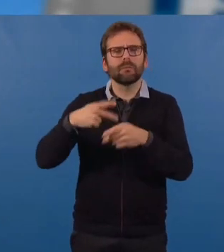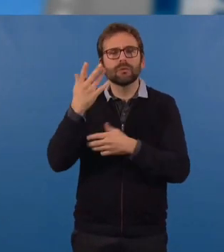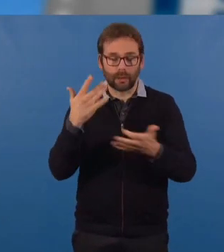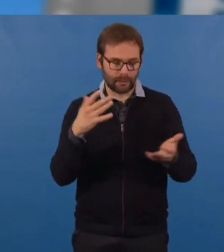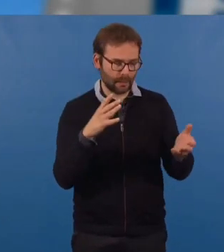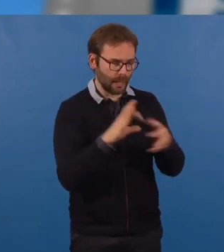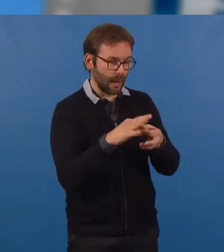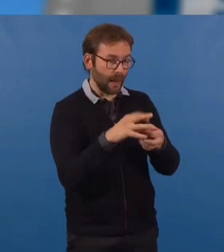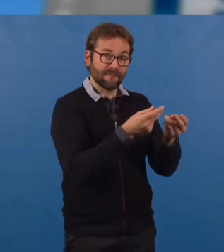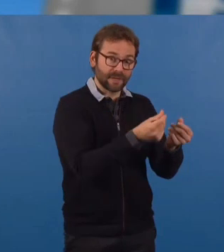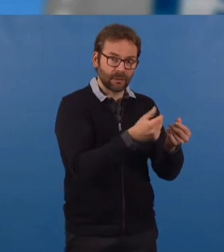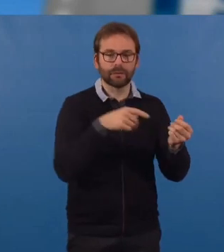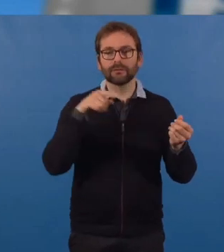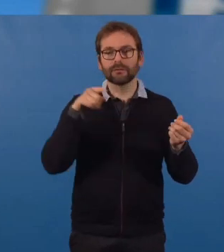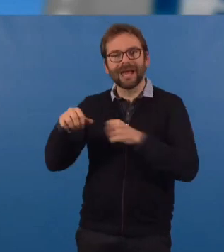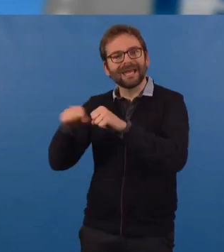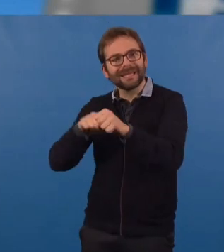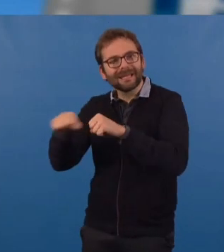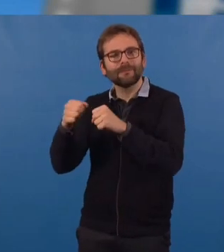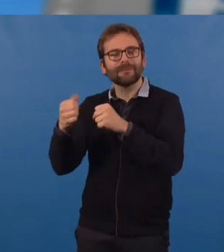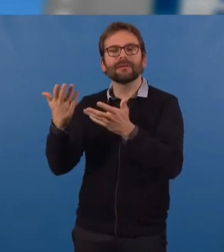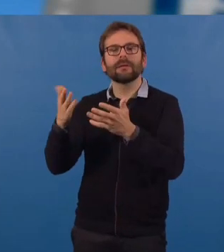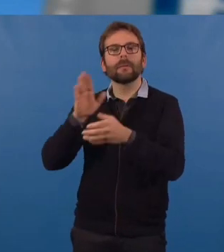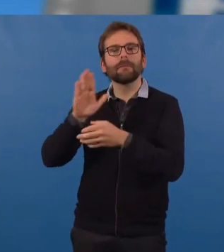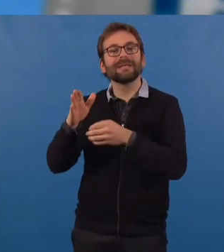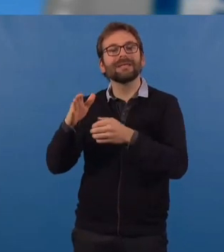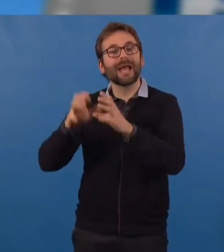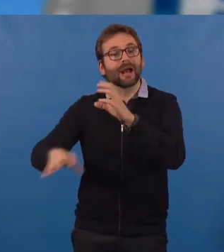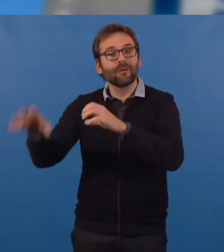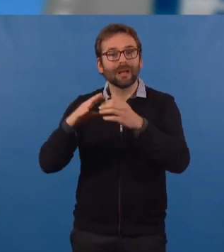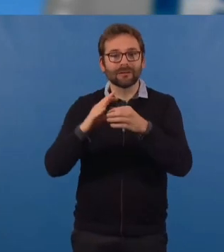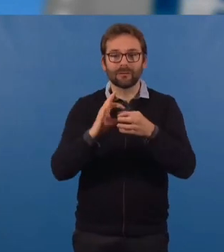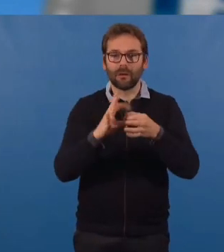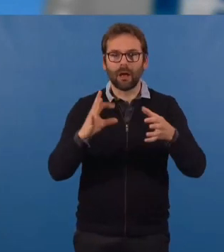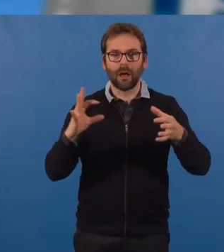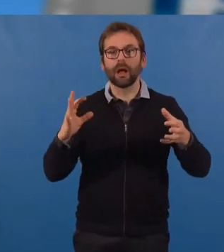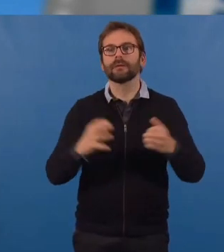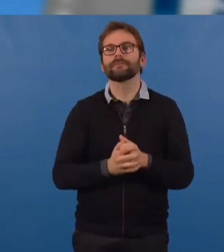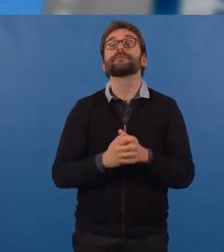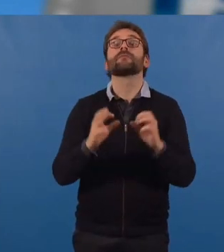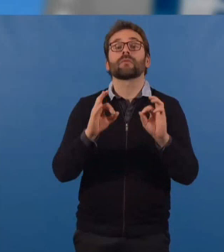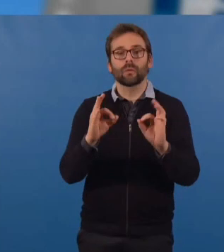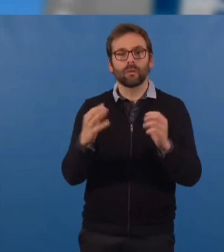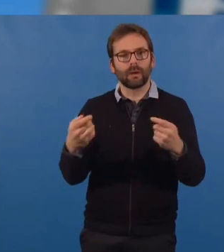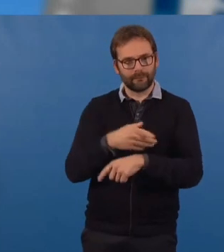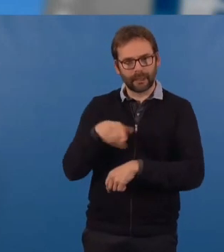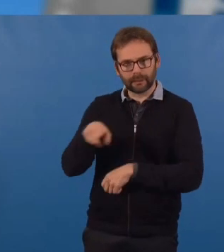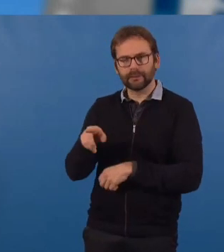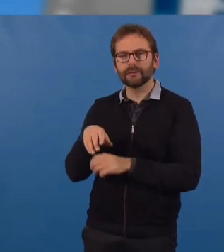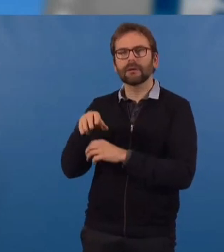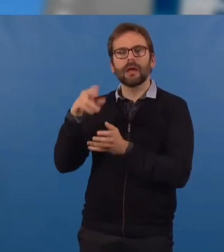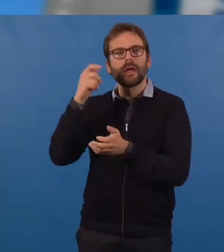nos finances et le dynamisme de notre agglomération. A l'inverse des orientations du duo Emmanuel Macron